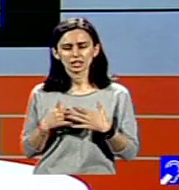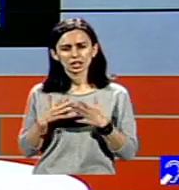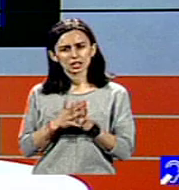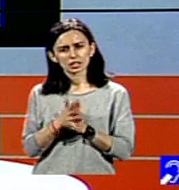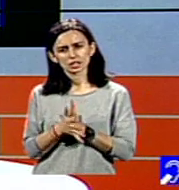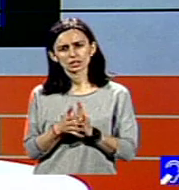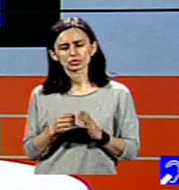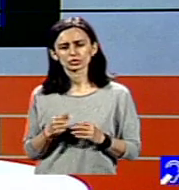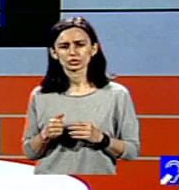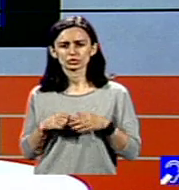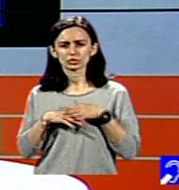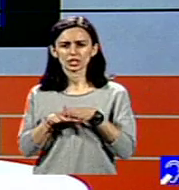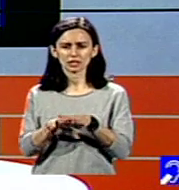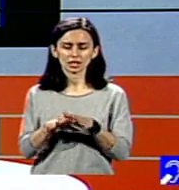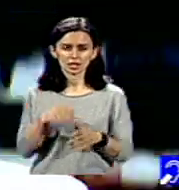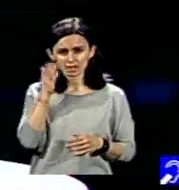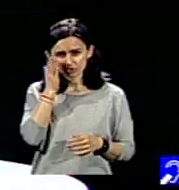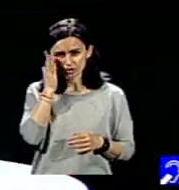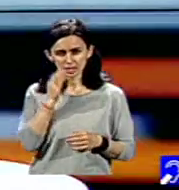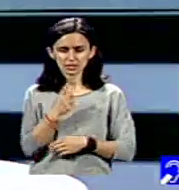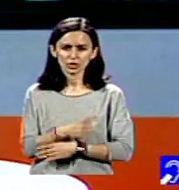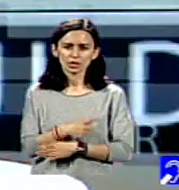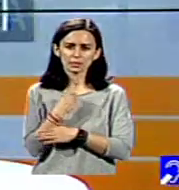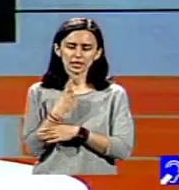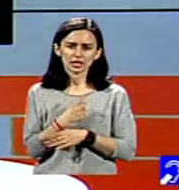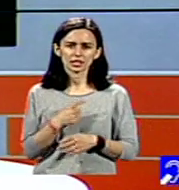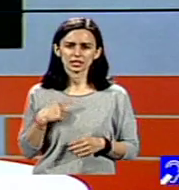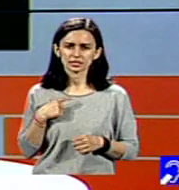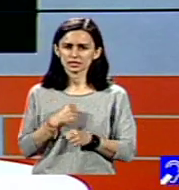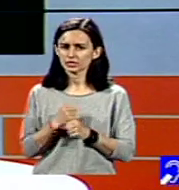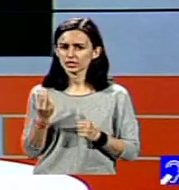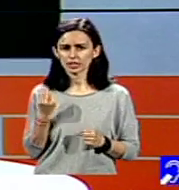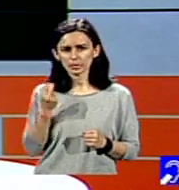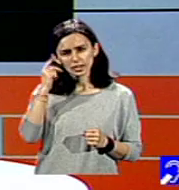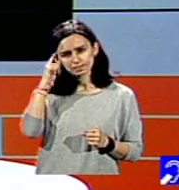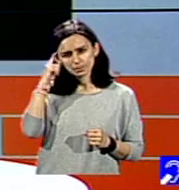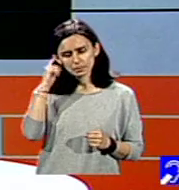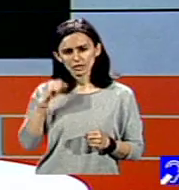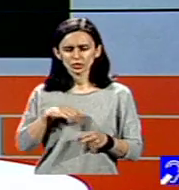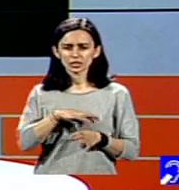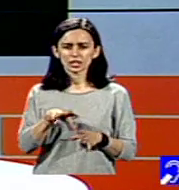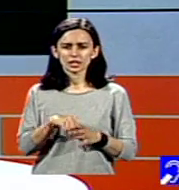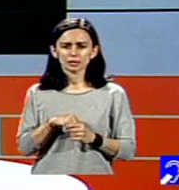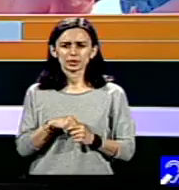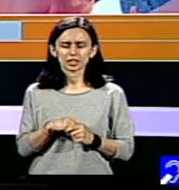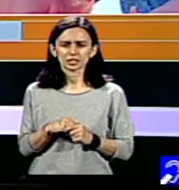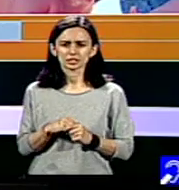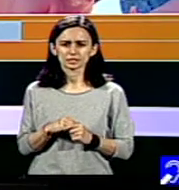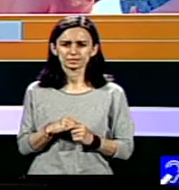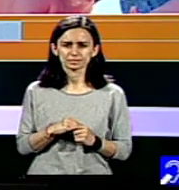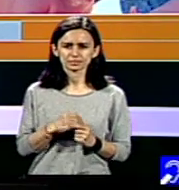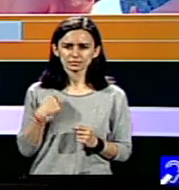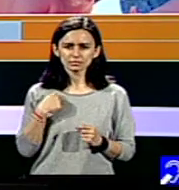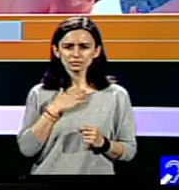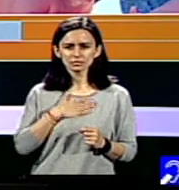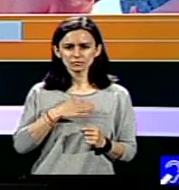sau barierele în ceea ce spunem noi, incluziune școlară, sunt foarte bine cunoscute de către părinți, mai ales vreau